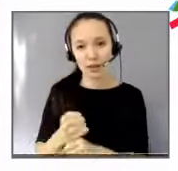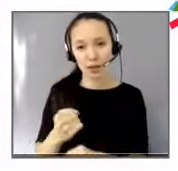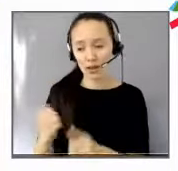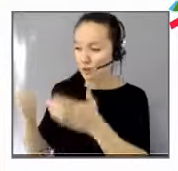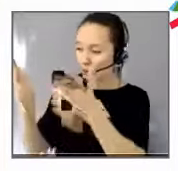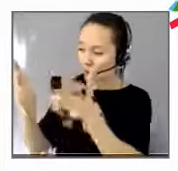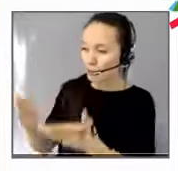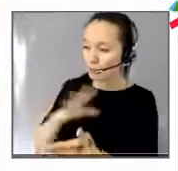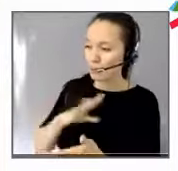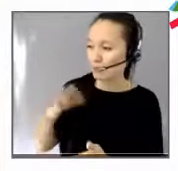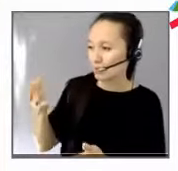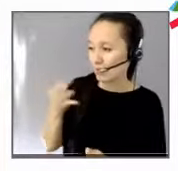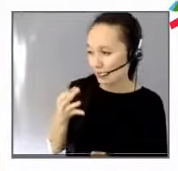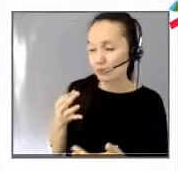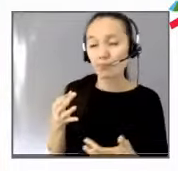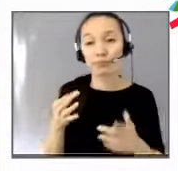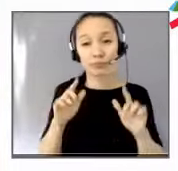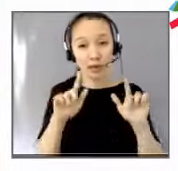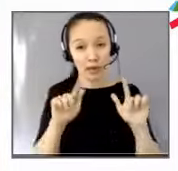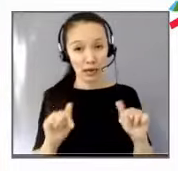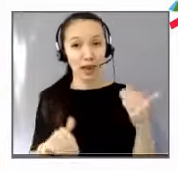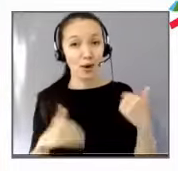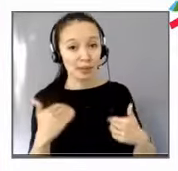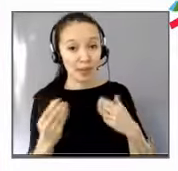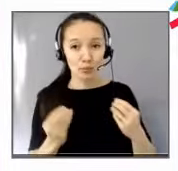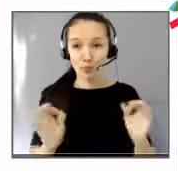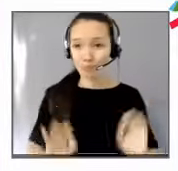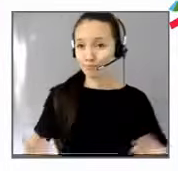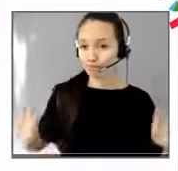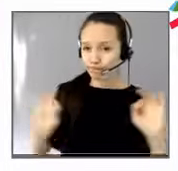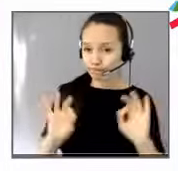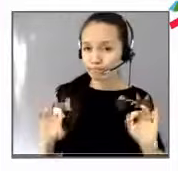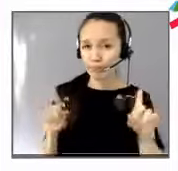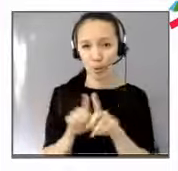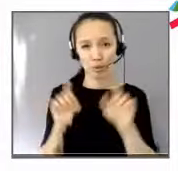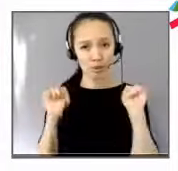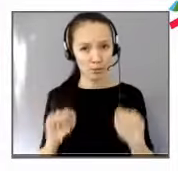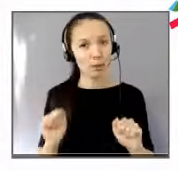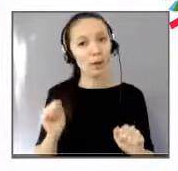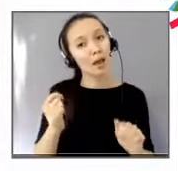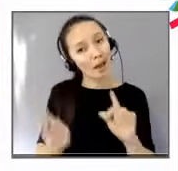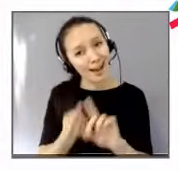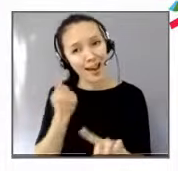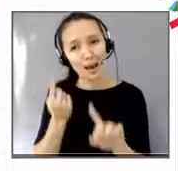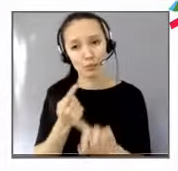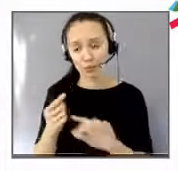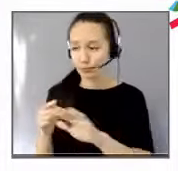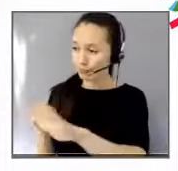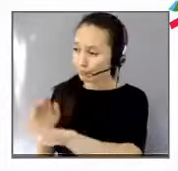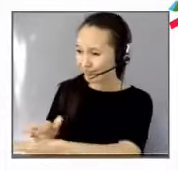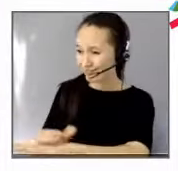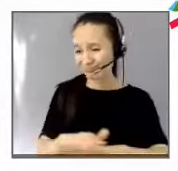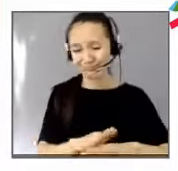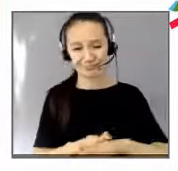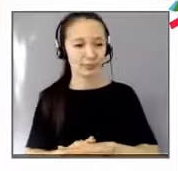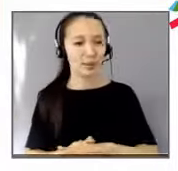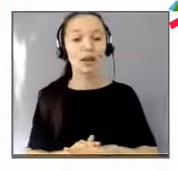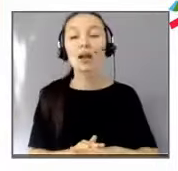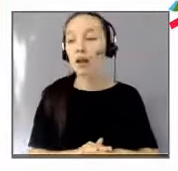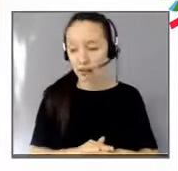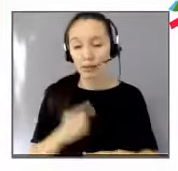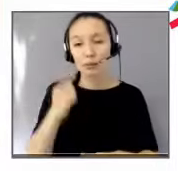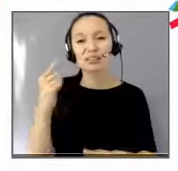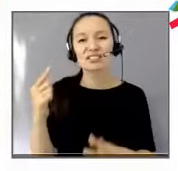personne en situation d'handicap ou pas. Donc l'important aussi pour dire aux employeurs attendez, ne soyez pas effectivement sur un critère on va dire